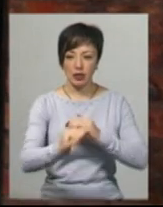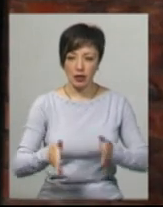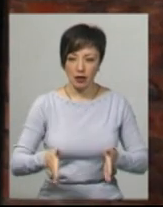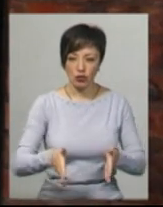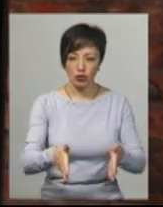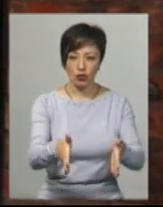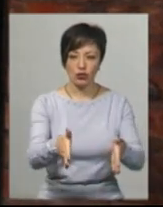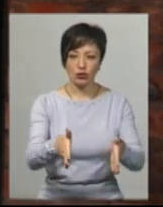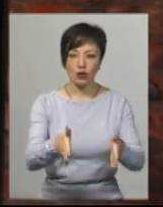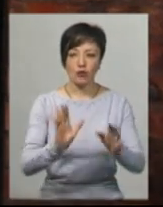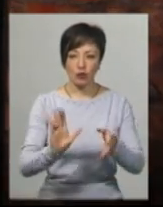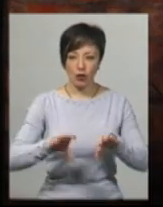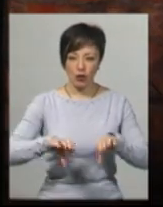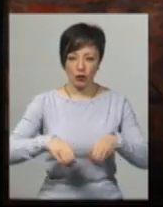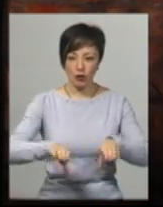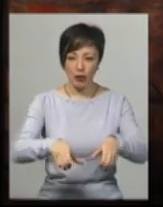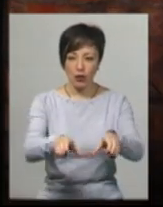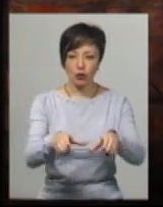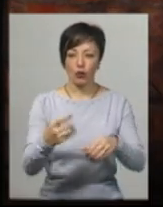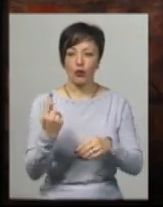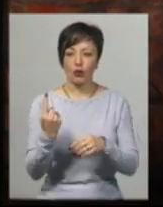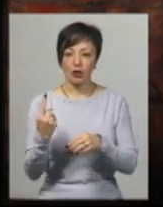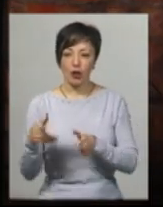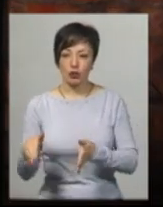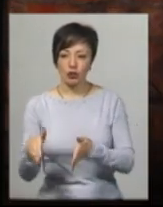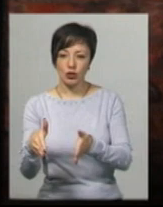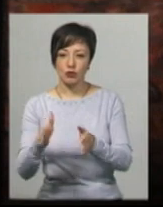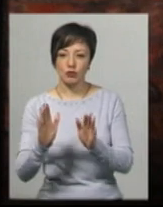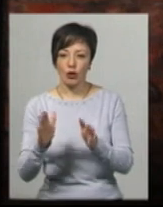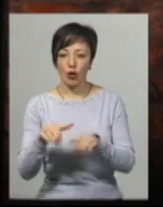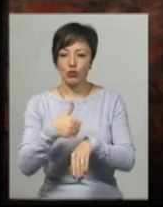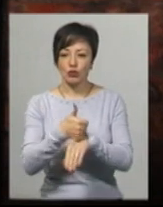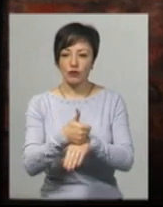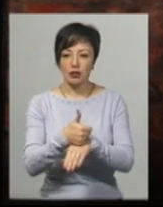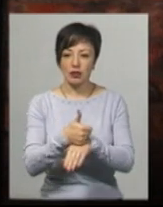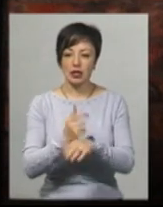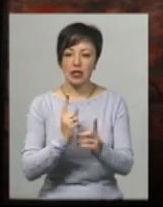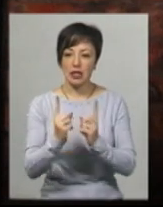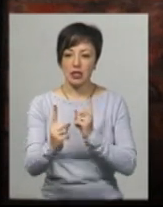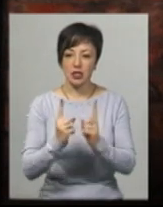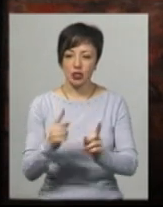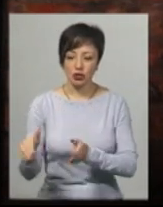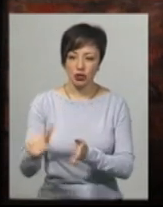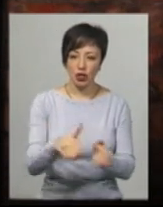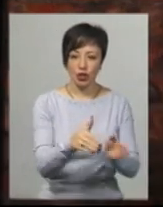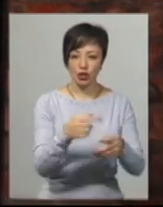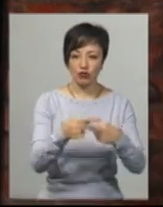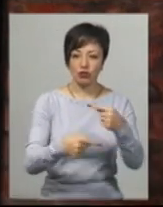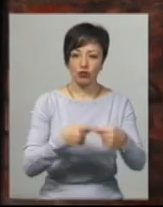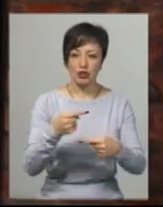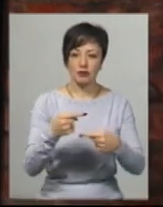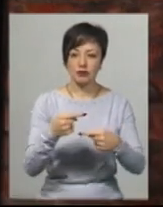Зновної алеї будемо ще на тортуарною плиткою, а навіть вже основні транзитні шляхи через парк ми